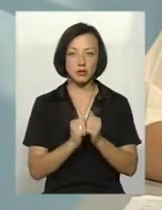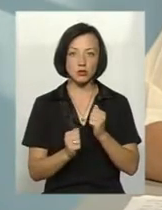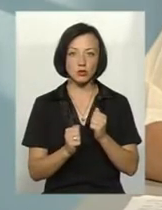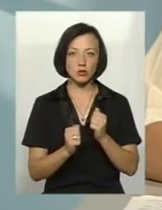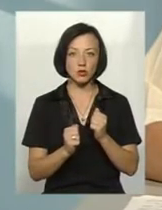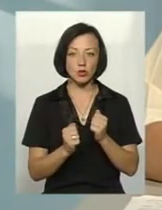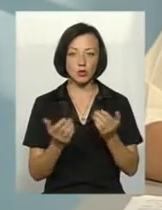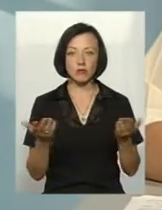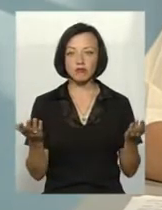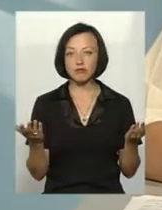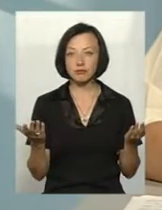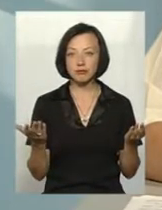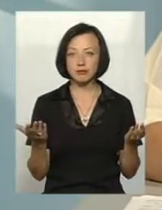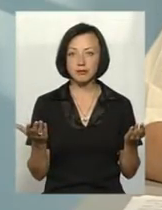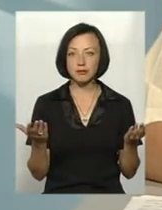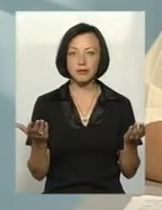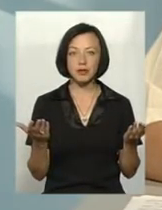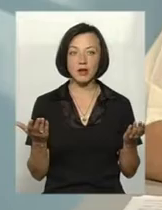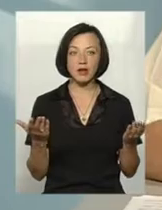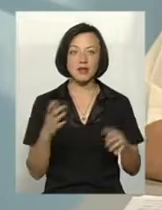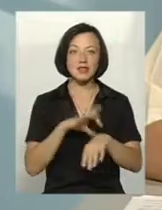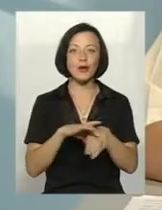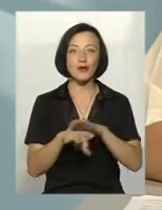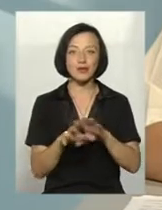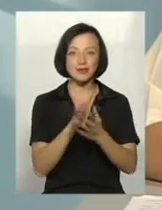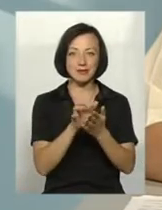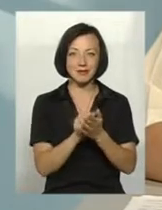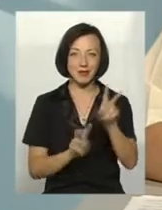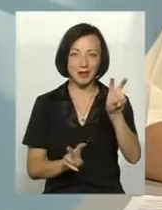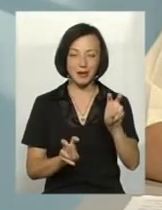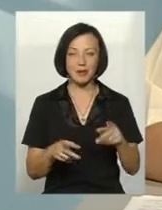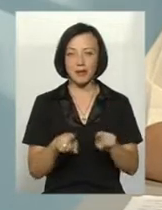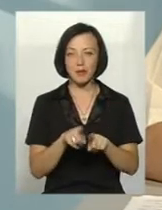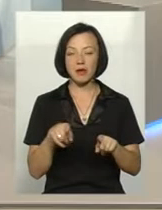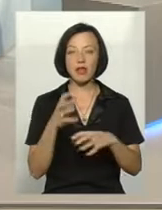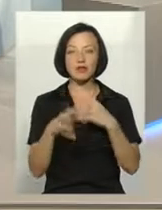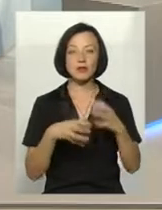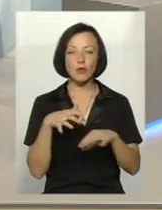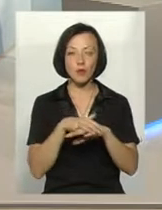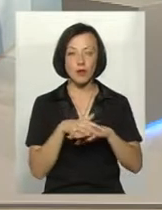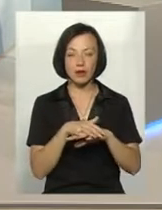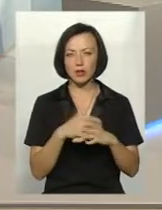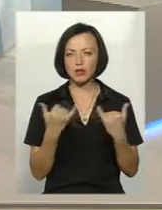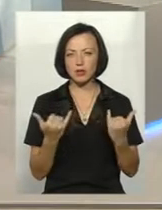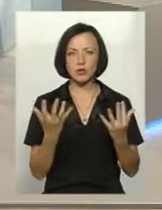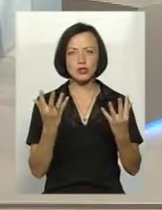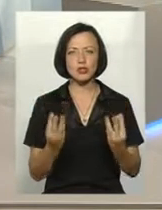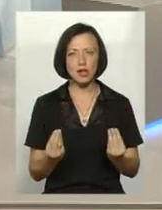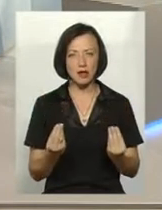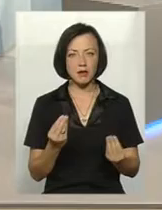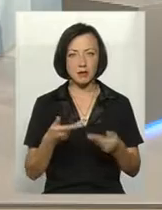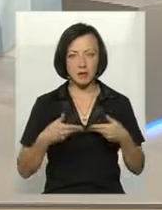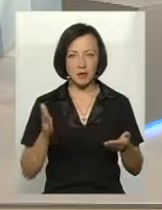як заручниками ціни, яка складається на світовому ринку. На сьогоднішній день ми